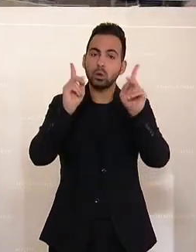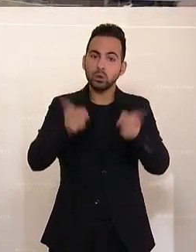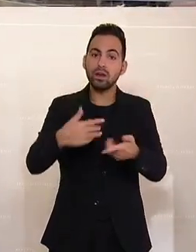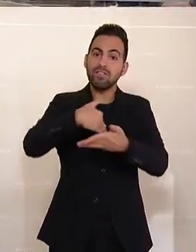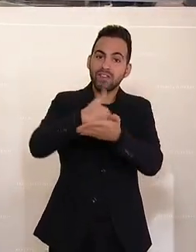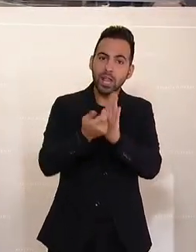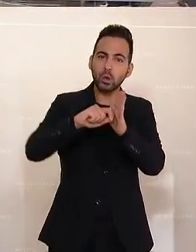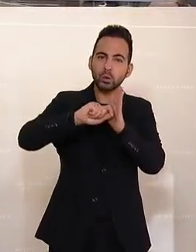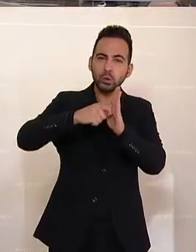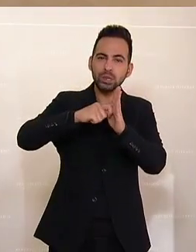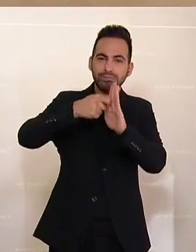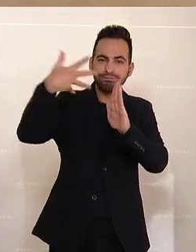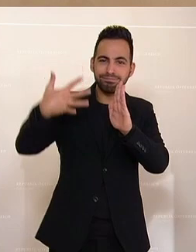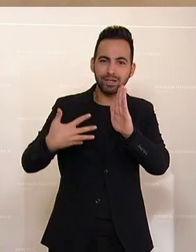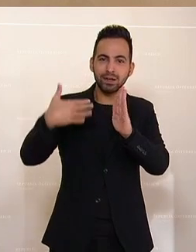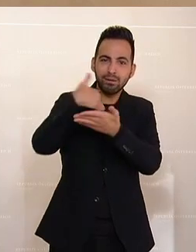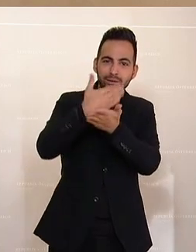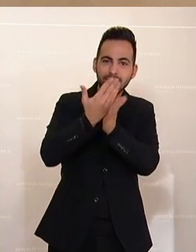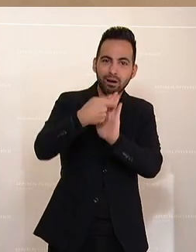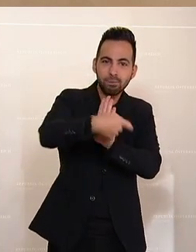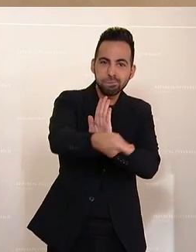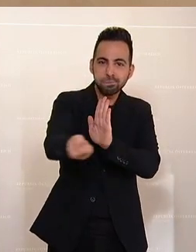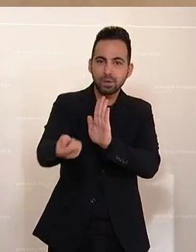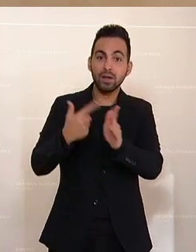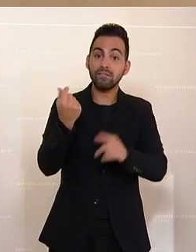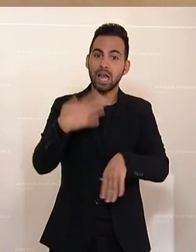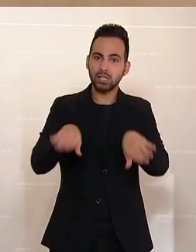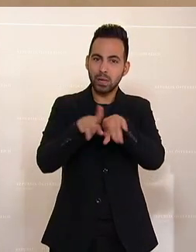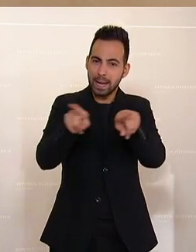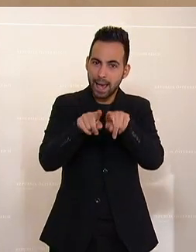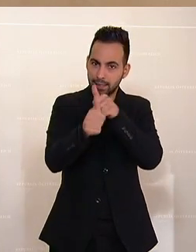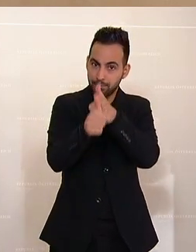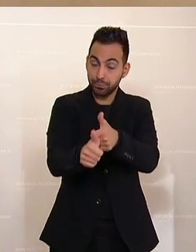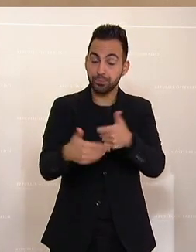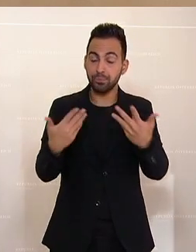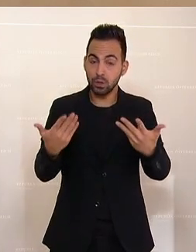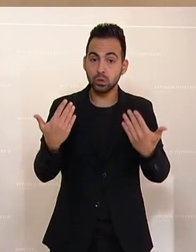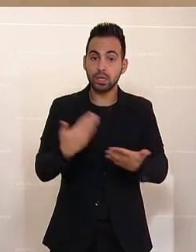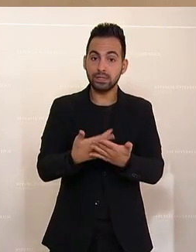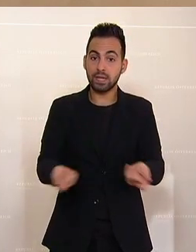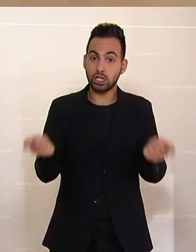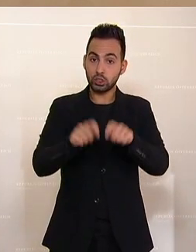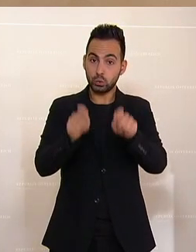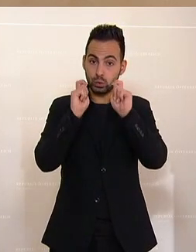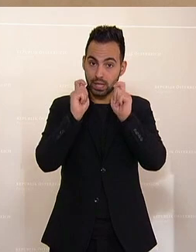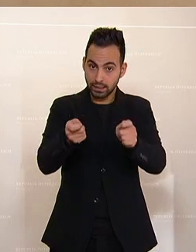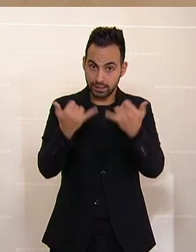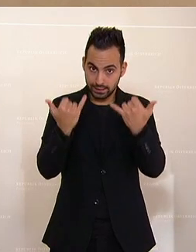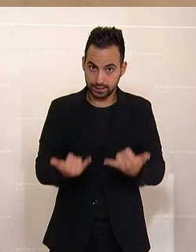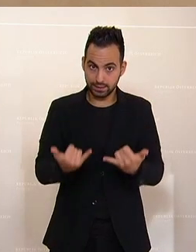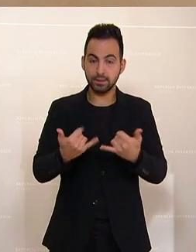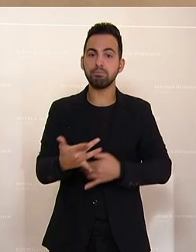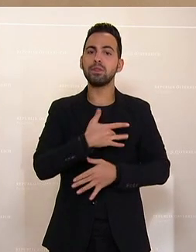Verteilungsschlüssel, wie normalerweise vorgesehen, verteilt wird, über den Finanzausgleich. Deshalb bringe ich einen Entschließungsantrag ein,